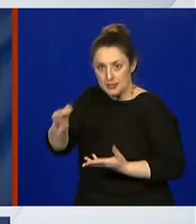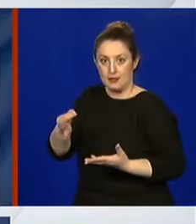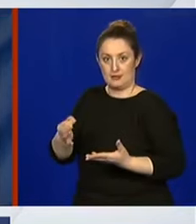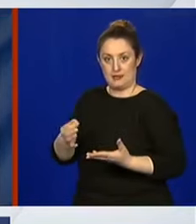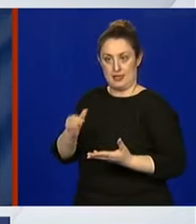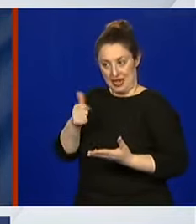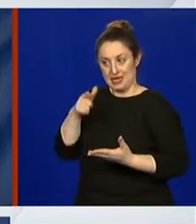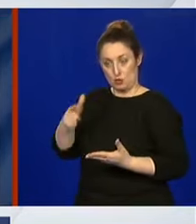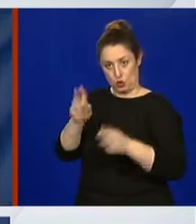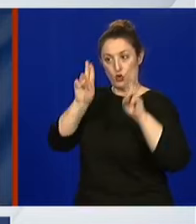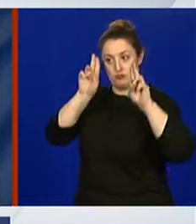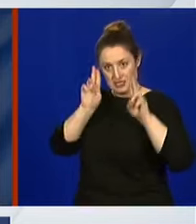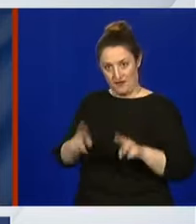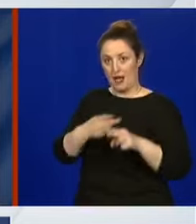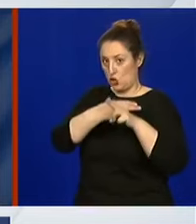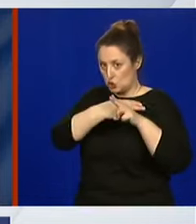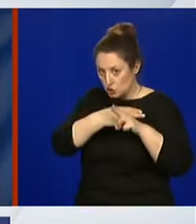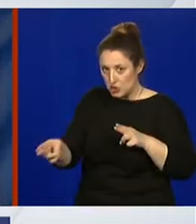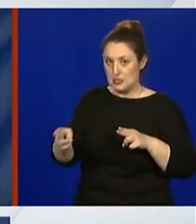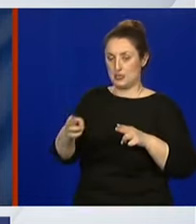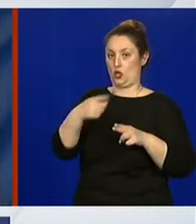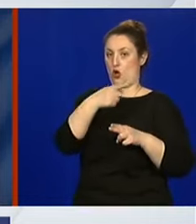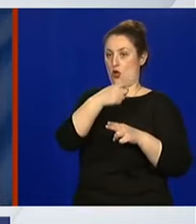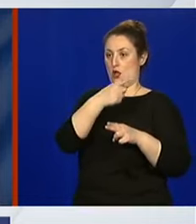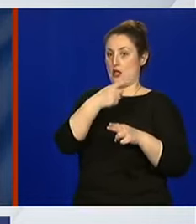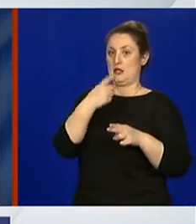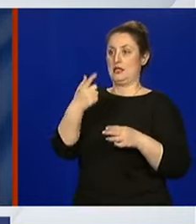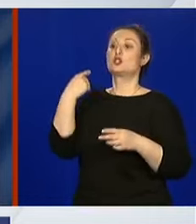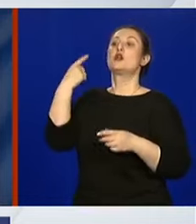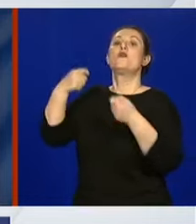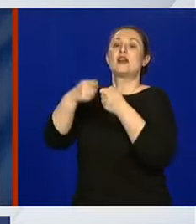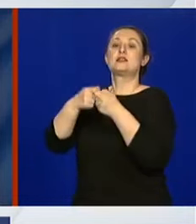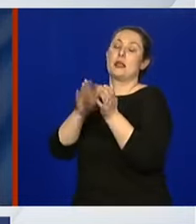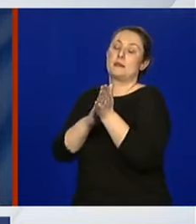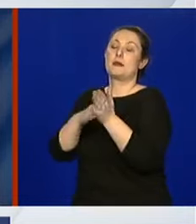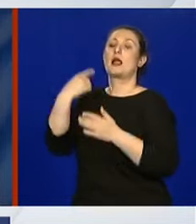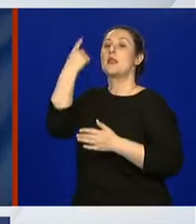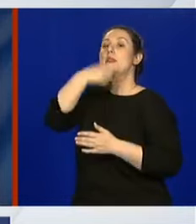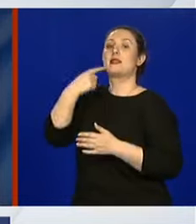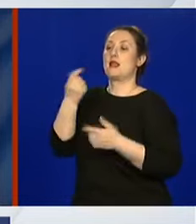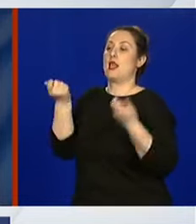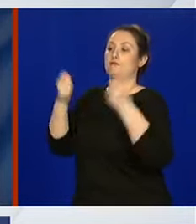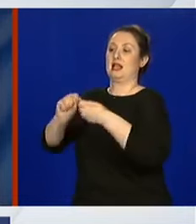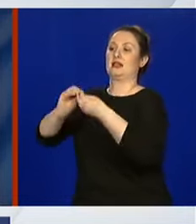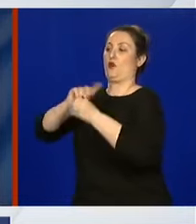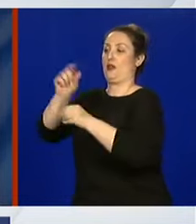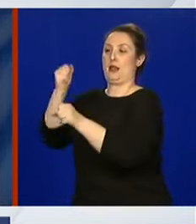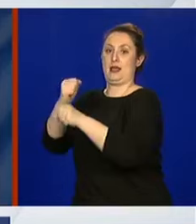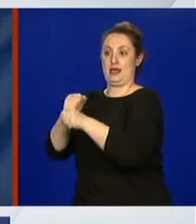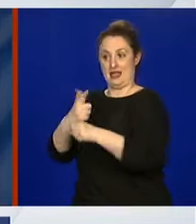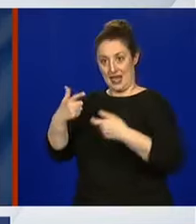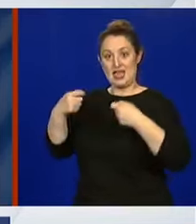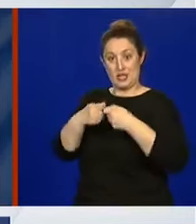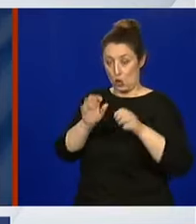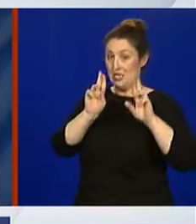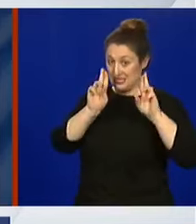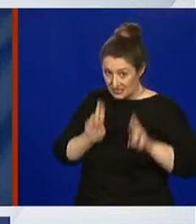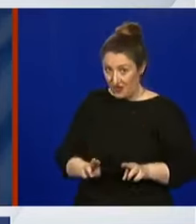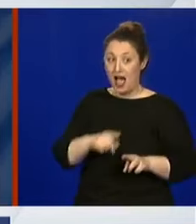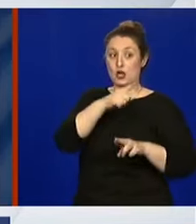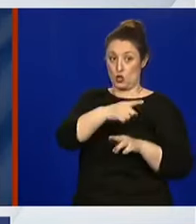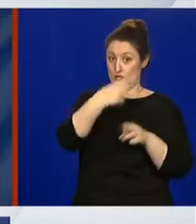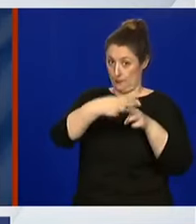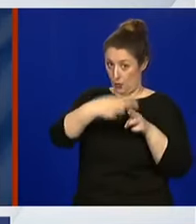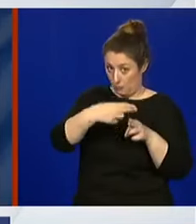epidemiološki, imamo i ovaj slučaj Rada Nedilju, znači jesu li čisto epidemiološki razlozi ili postoje neki drugi? Da pače, gospodine, ja vas